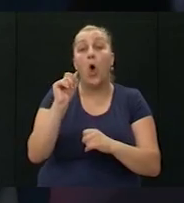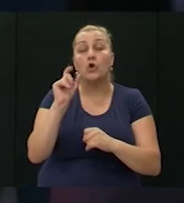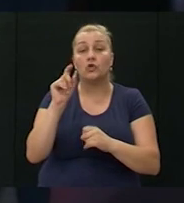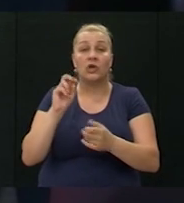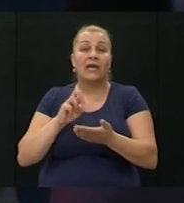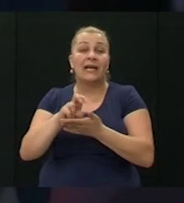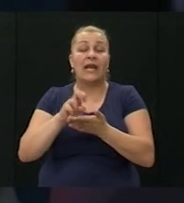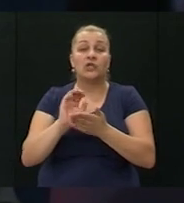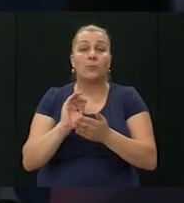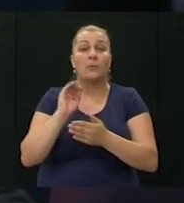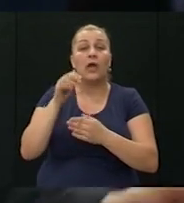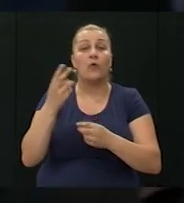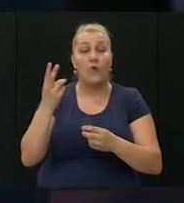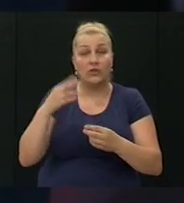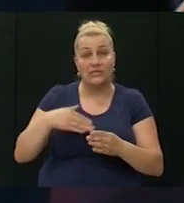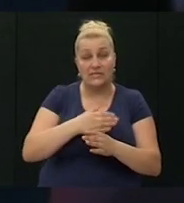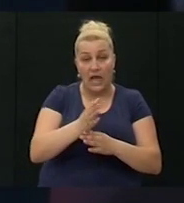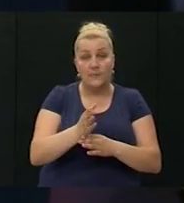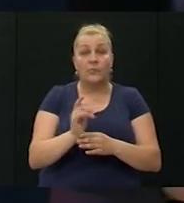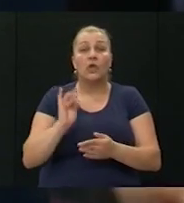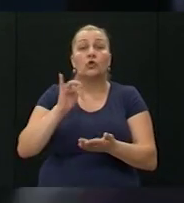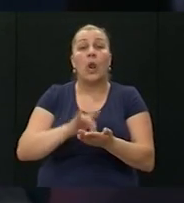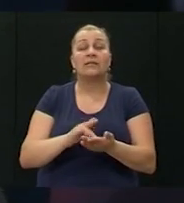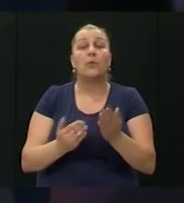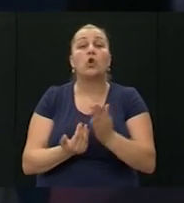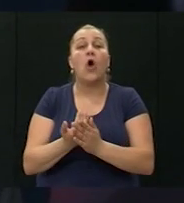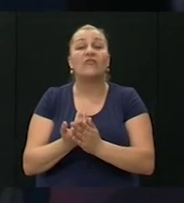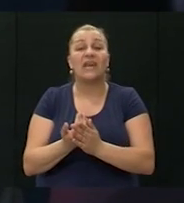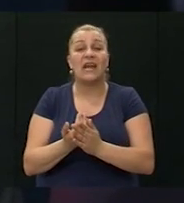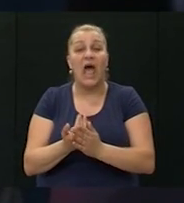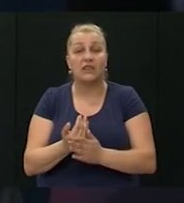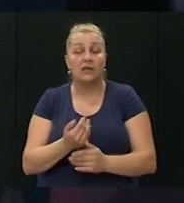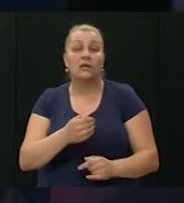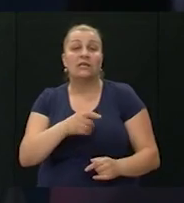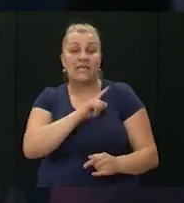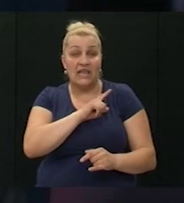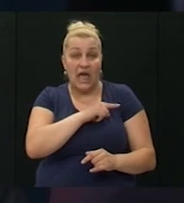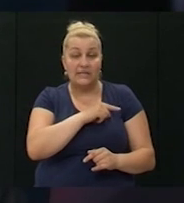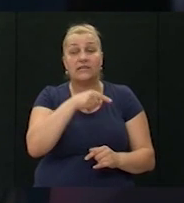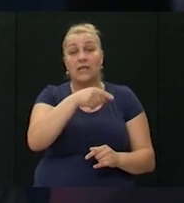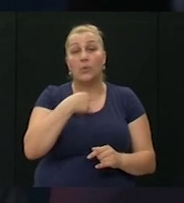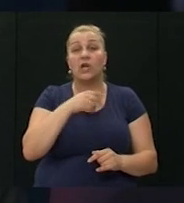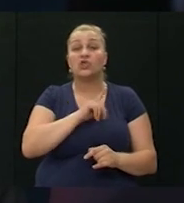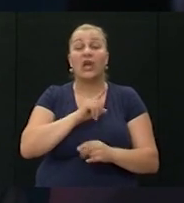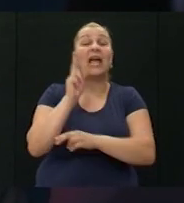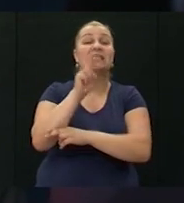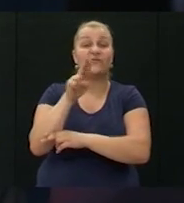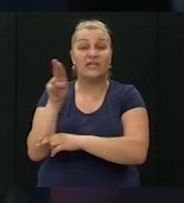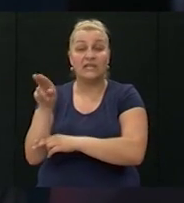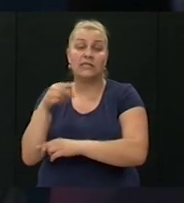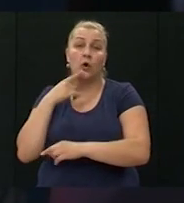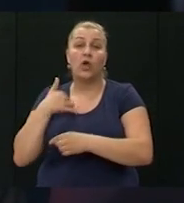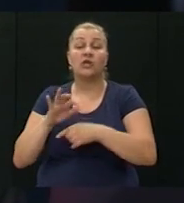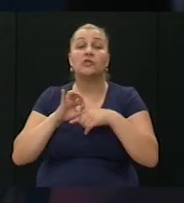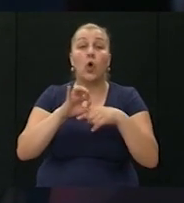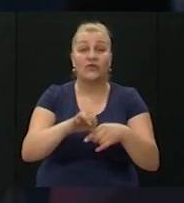krećemo na hodnju preko Vodica, dolazimo u Novi Grad Zadarski i tamo nas čeka izvidnica koja će nas odvesti